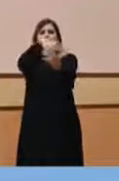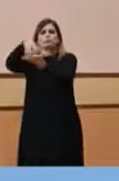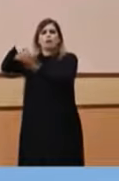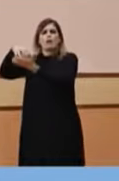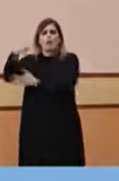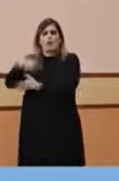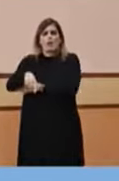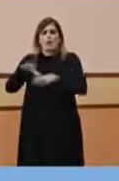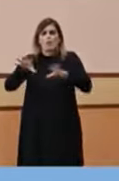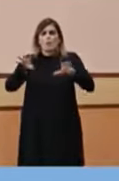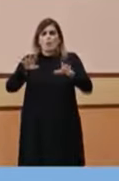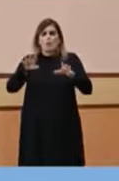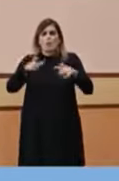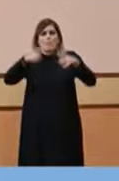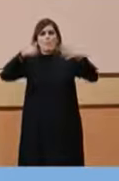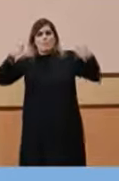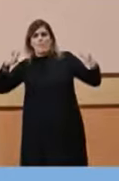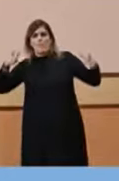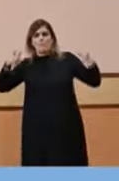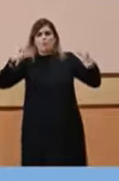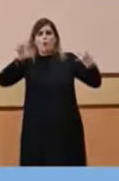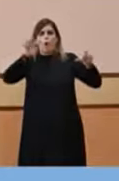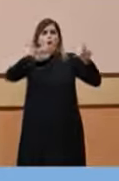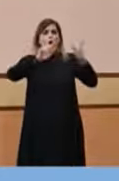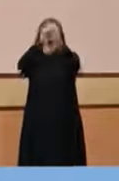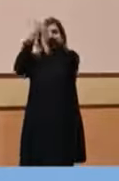concretar encara en algun territori,